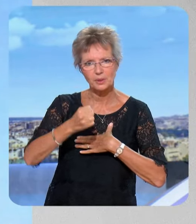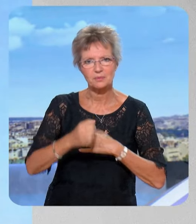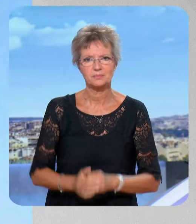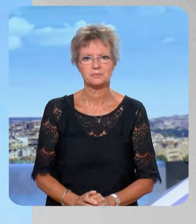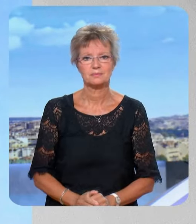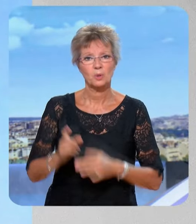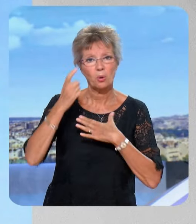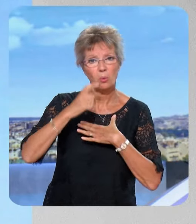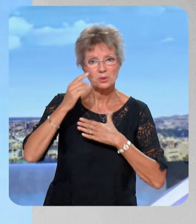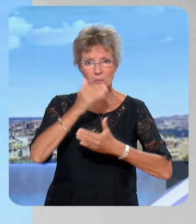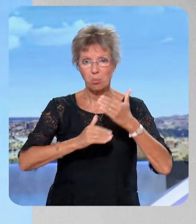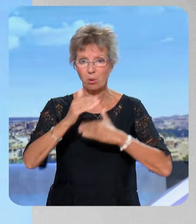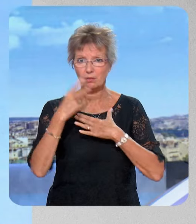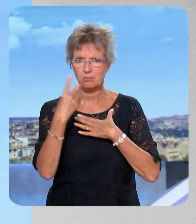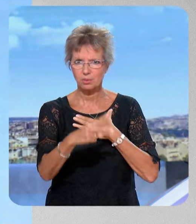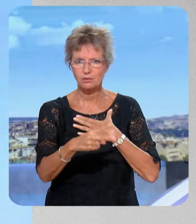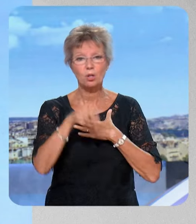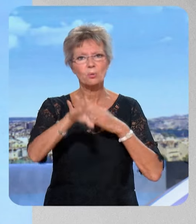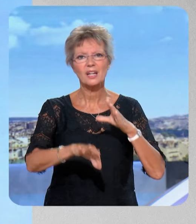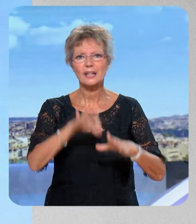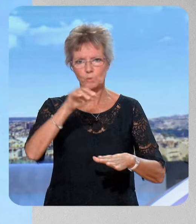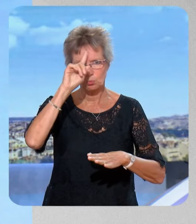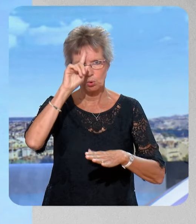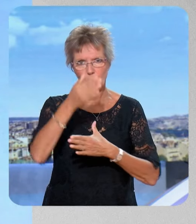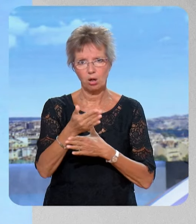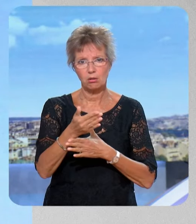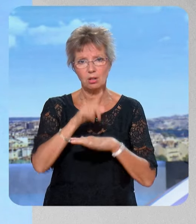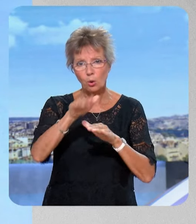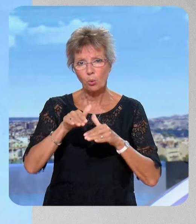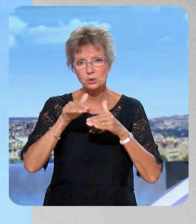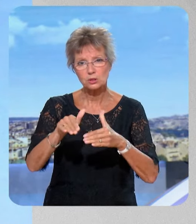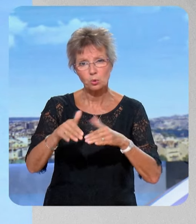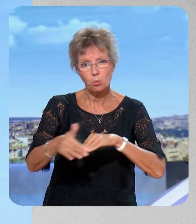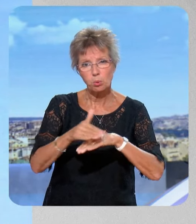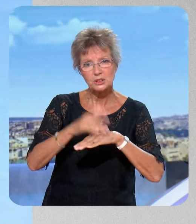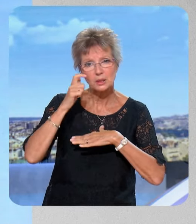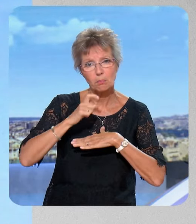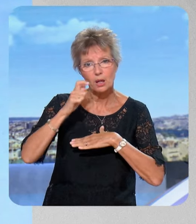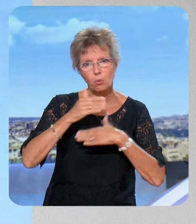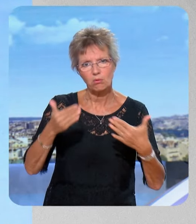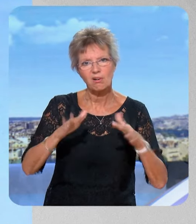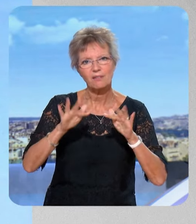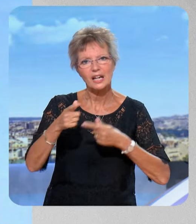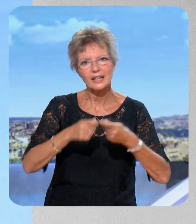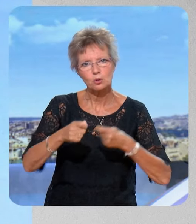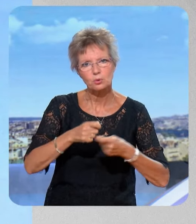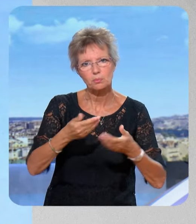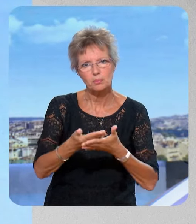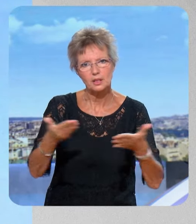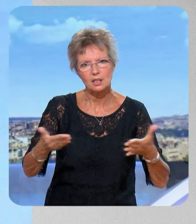constate, c'est son programme. Et il a été élu, pourquoi ? En réalité, pour continuer à appliquer le programme du macronisme, notamment en matière d'économie, politique de l'offre,